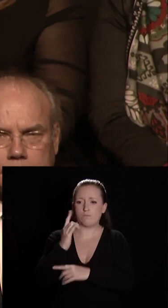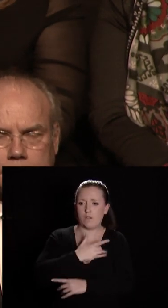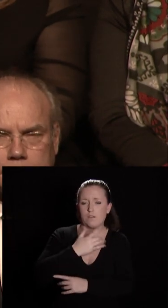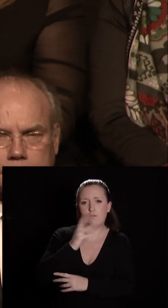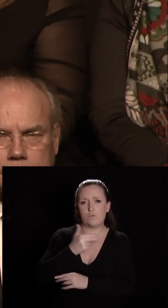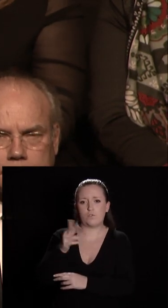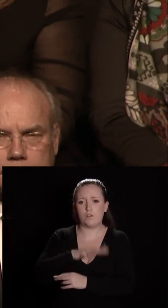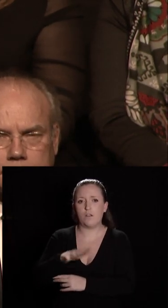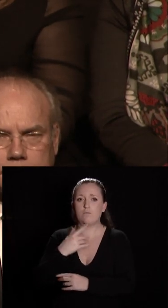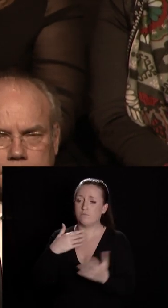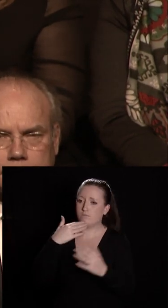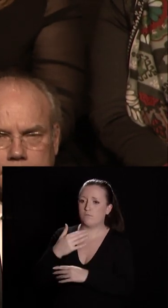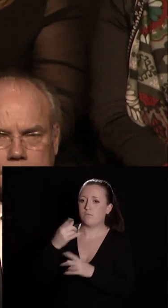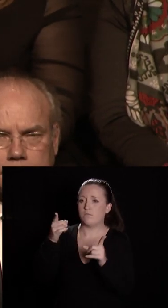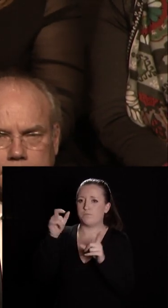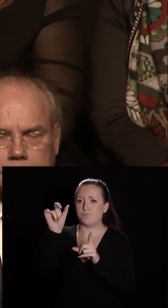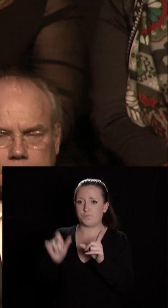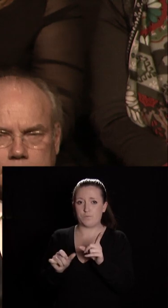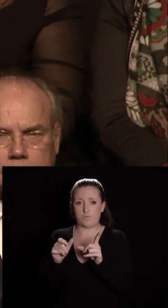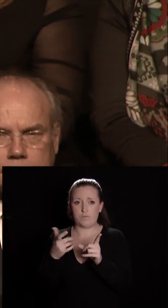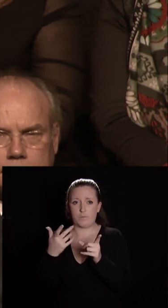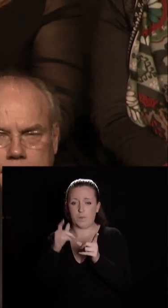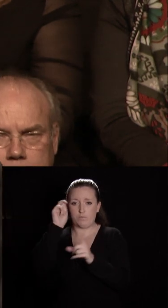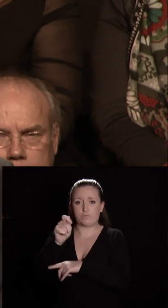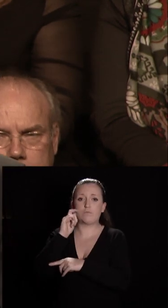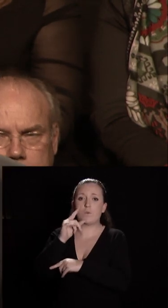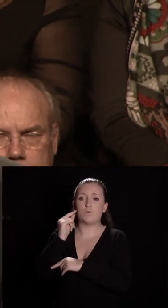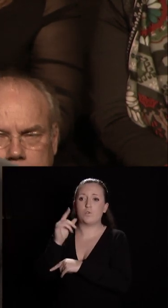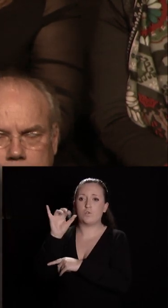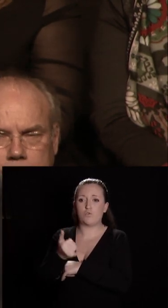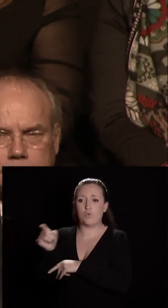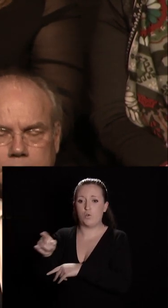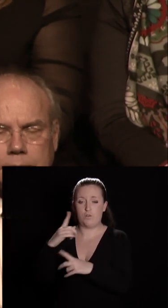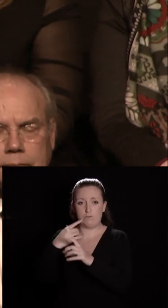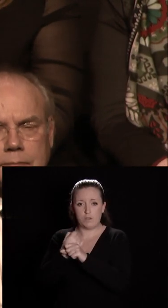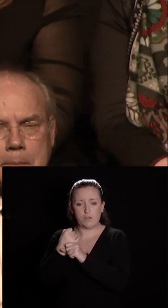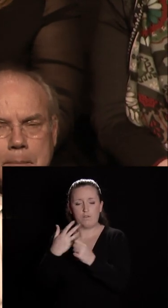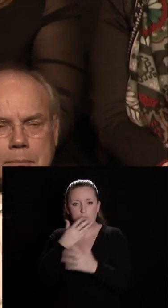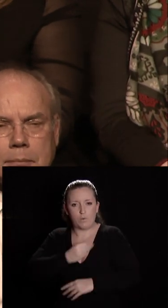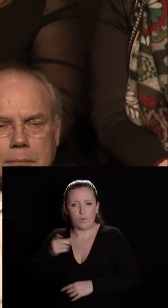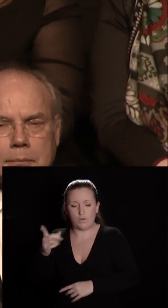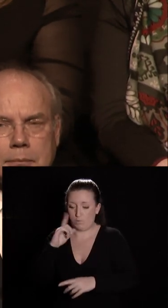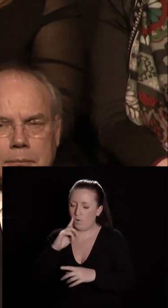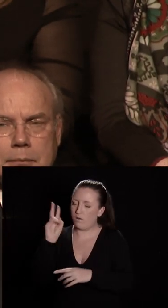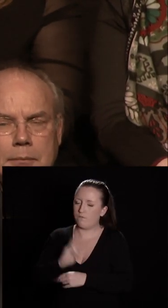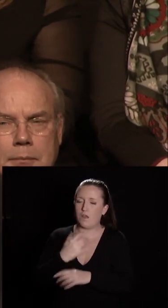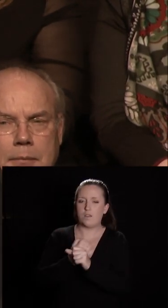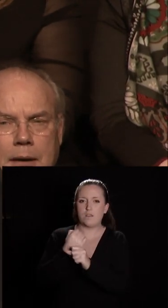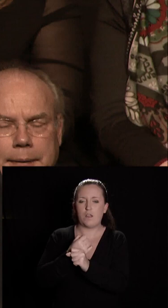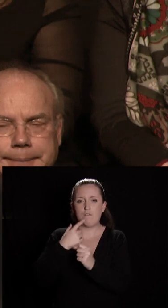directeur Laurent Joyeux pour le très beau travail qu'il réalise parce qu'il y a là un vrai projet de création de diffusion